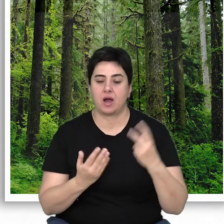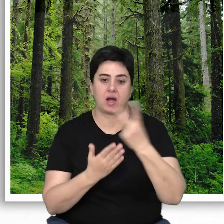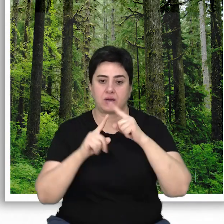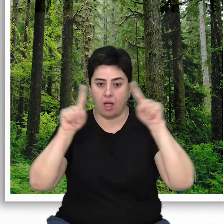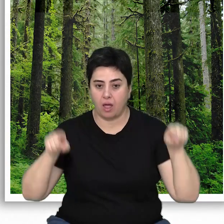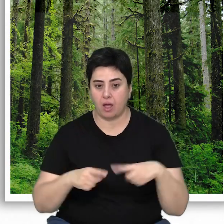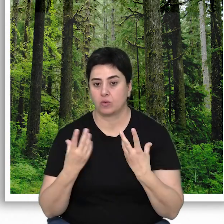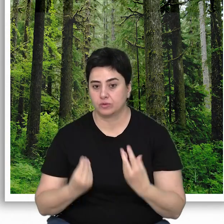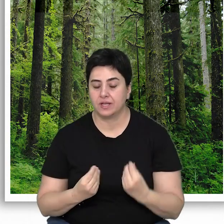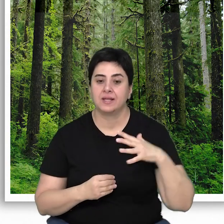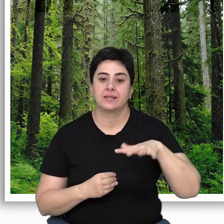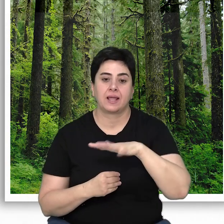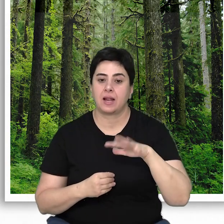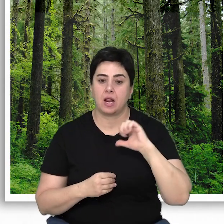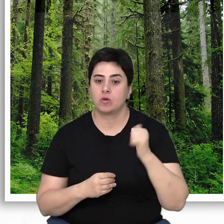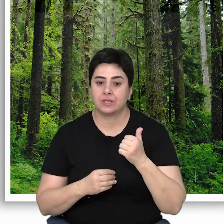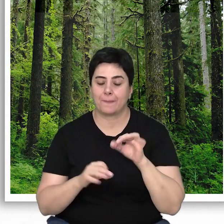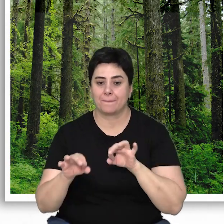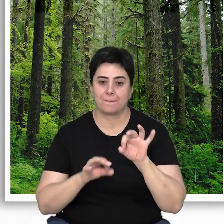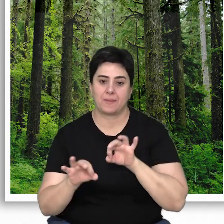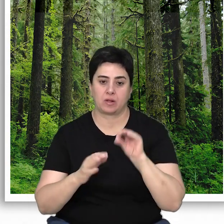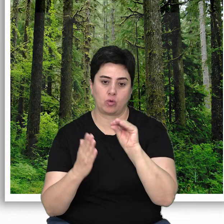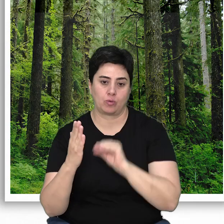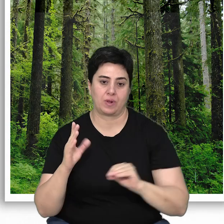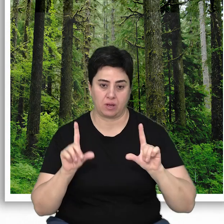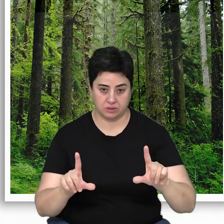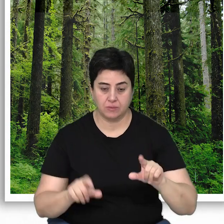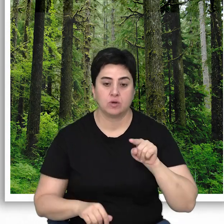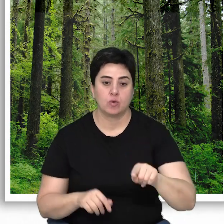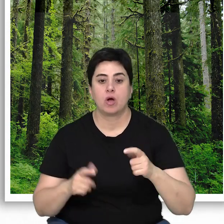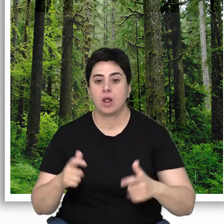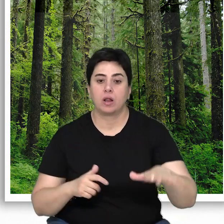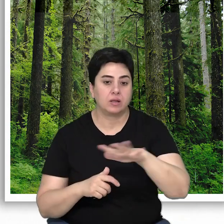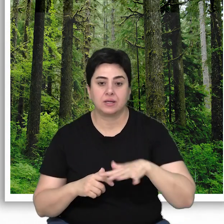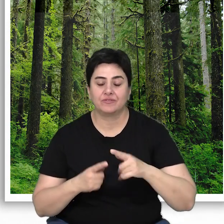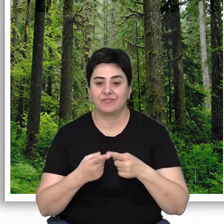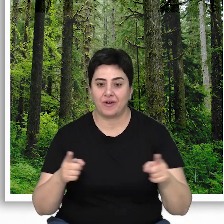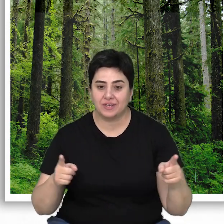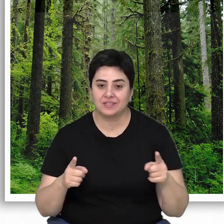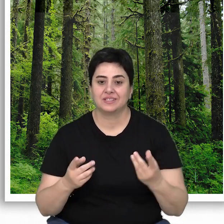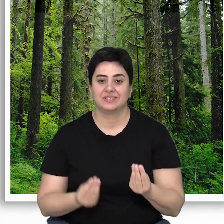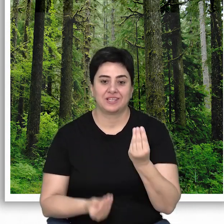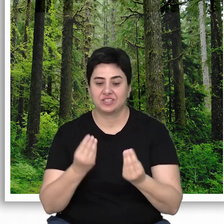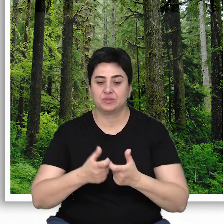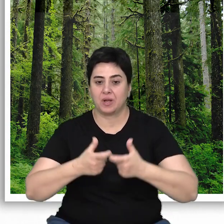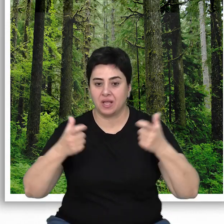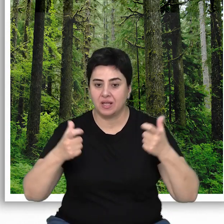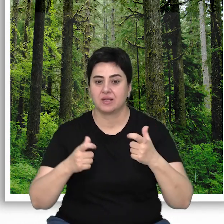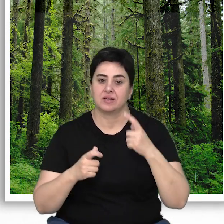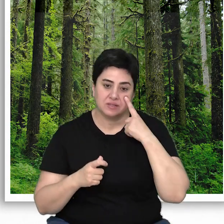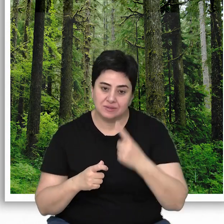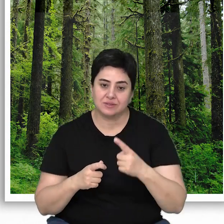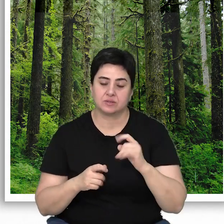haritalara işlenir ve genel özellikleri planda belirtilir. Bu alanların biyolojik çeşitlilik ve yetişme oranı